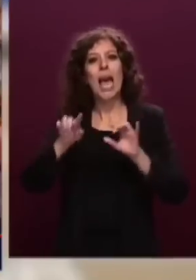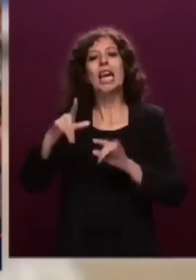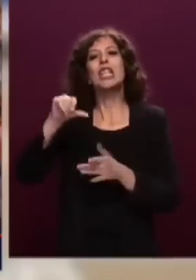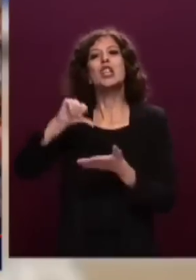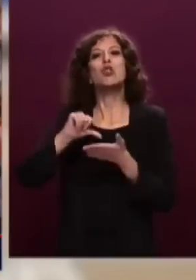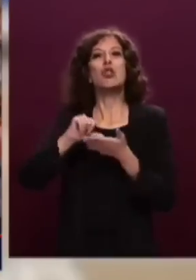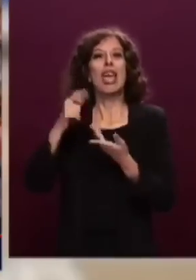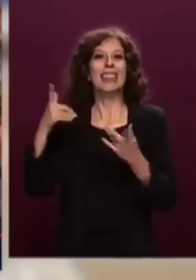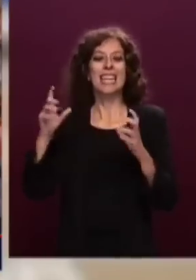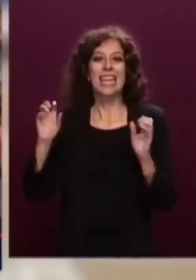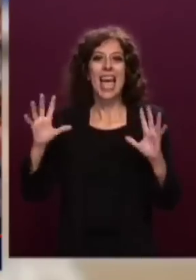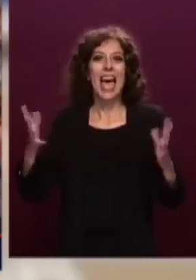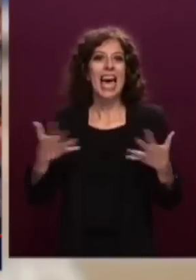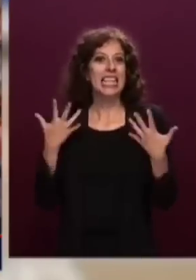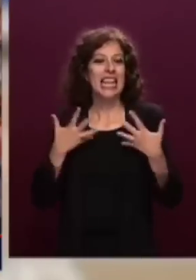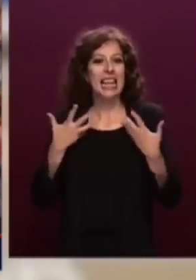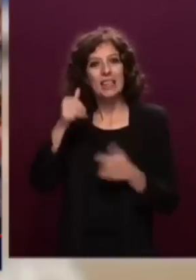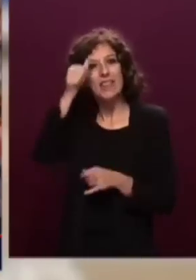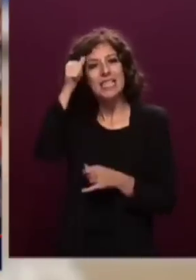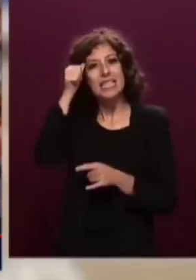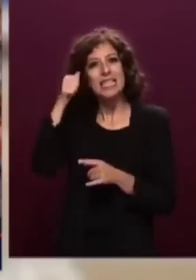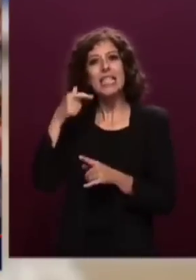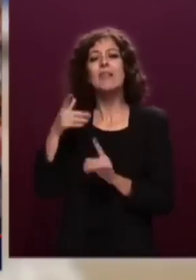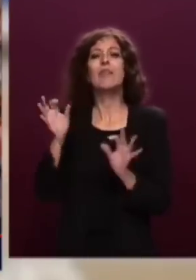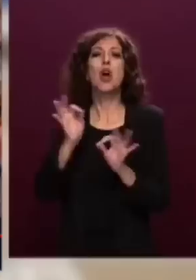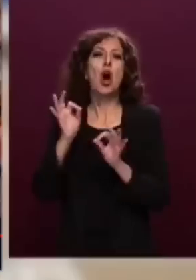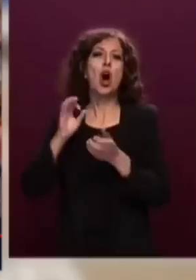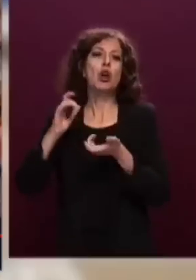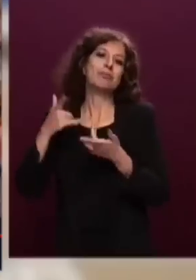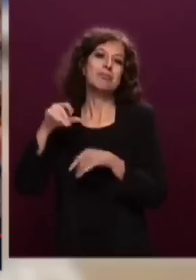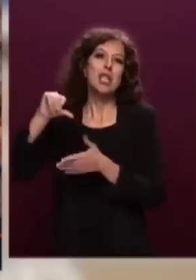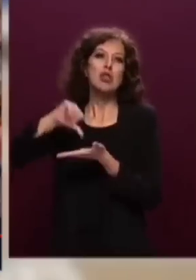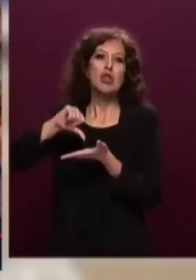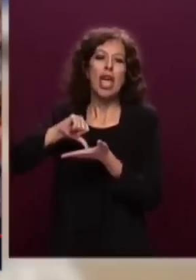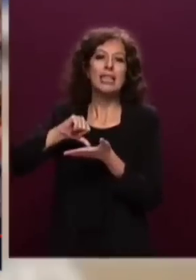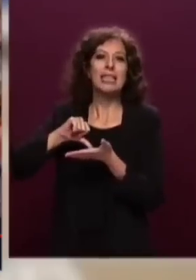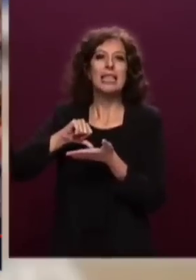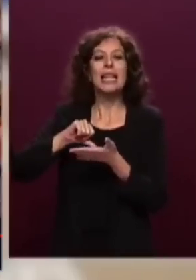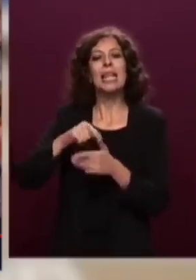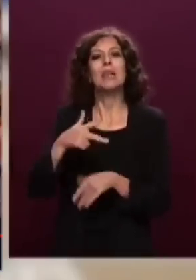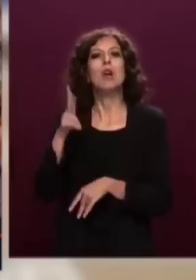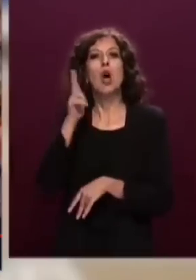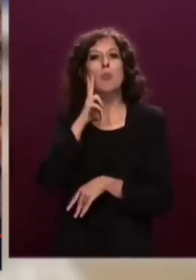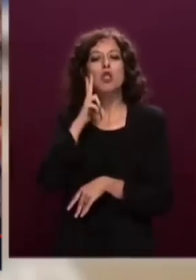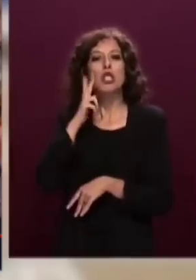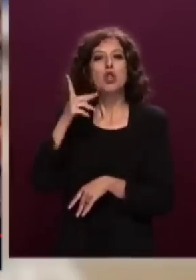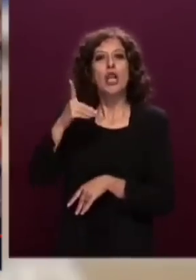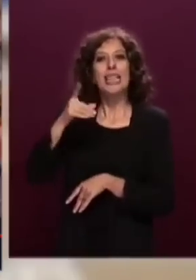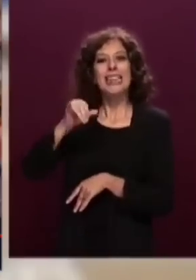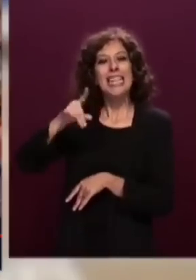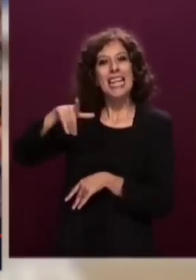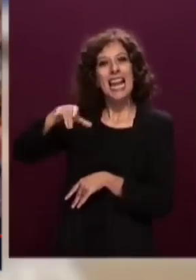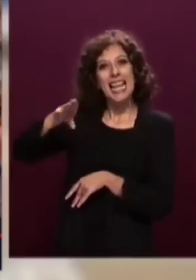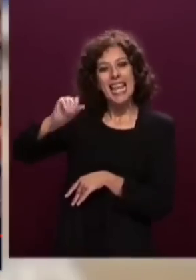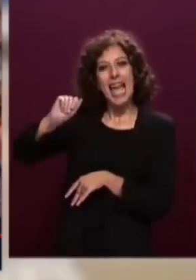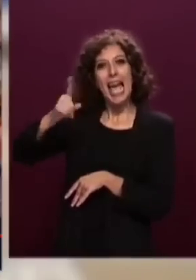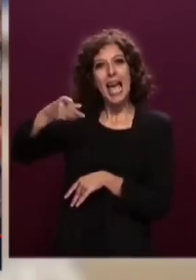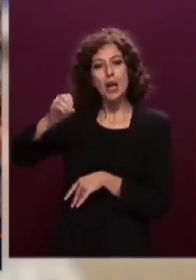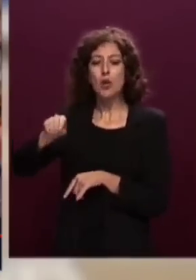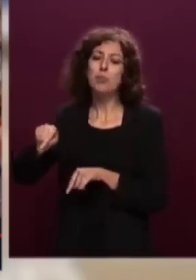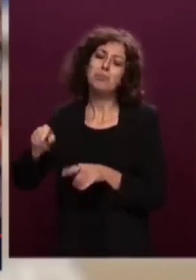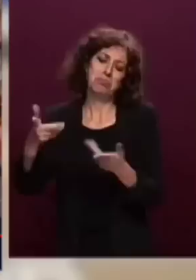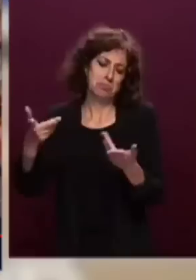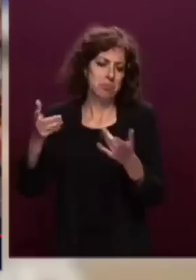dall'assemblea antirazzista con Monsignor Luigi Di Liegro. È accaduto anche questo, sì. Dalle camminate silenziose con gli eroi